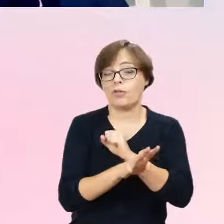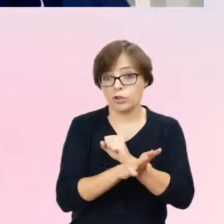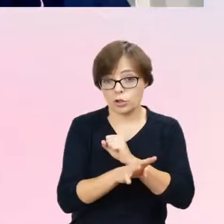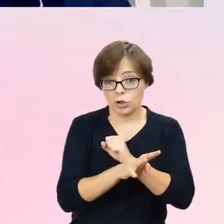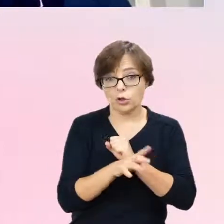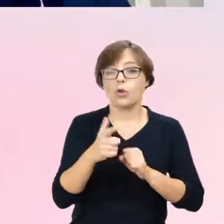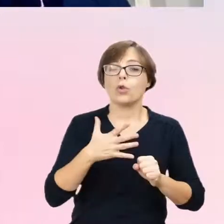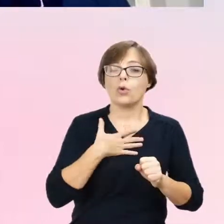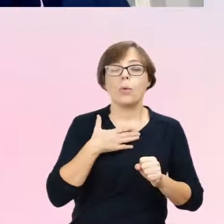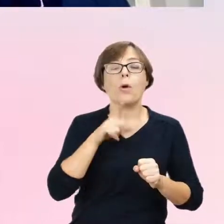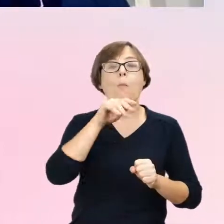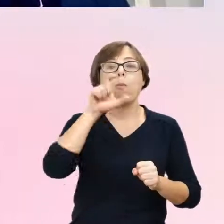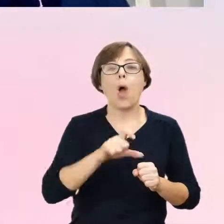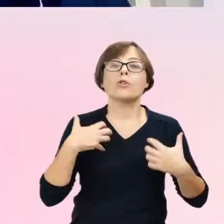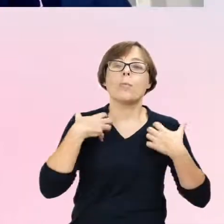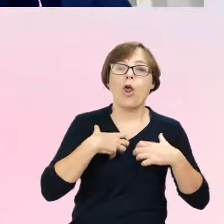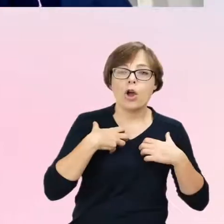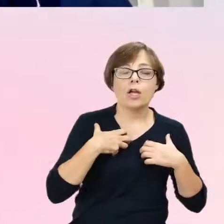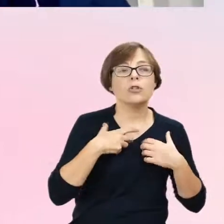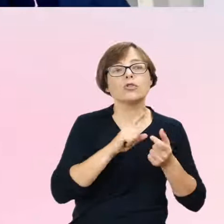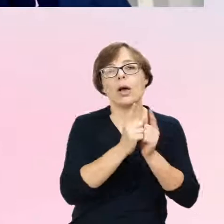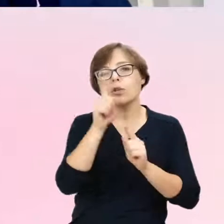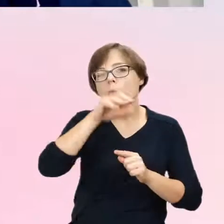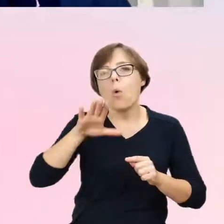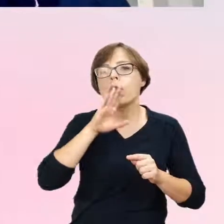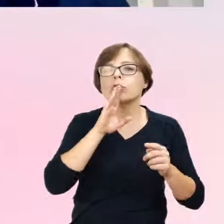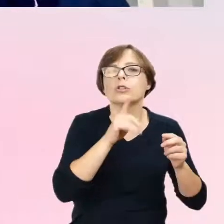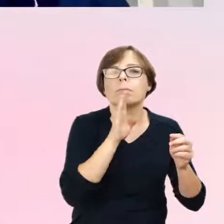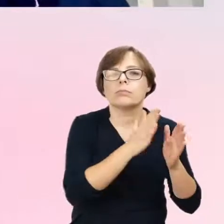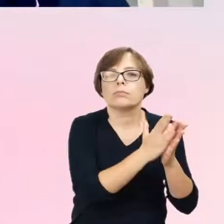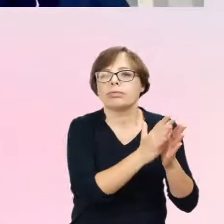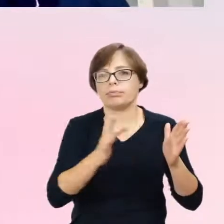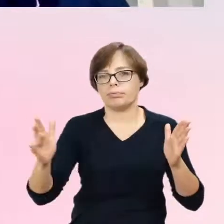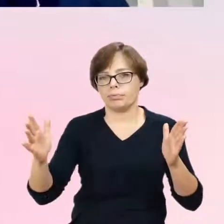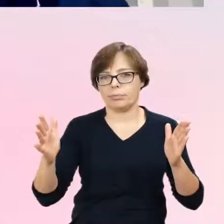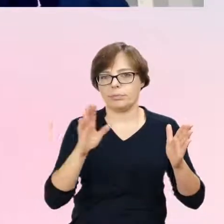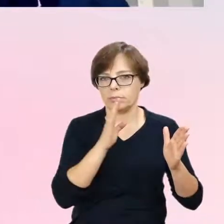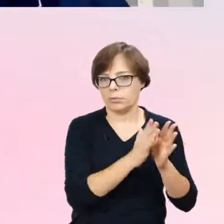kulturowej interpretacji płci biologicznej. To nie zmienia faktu, że jeżeli